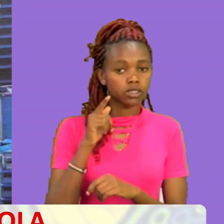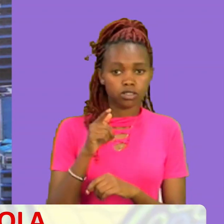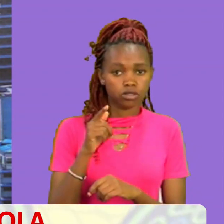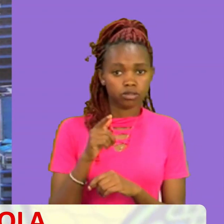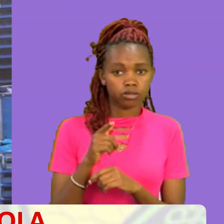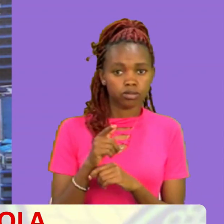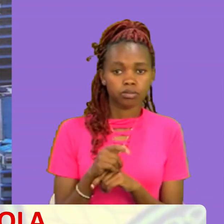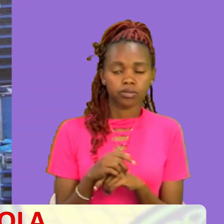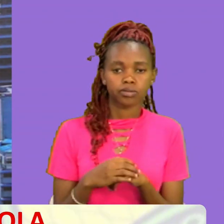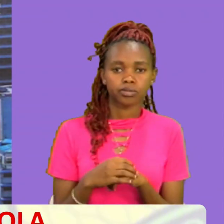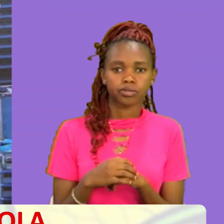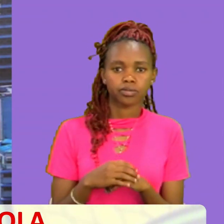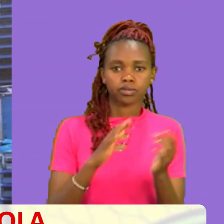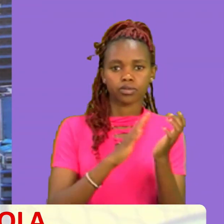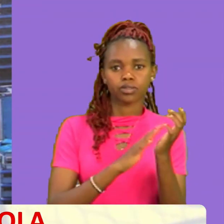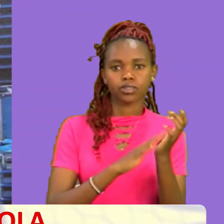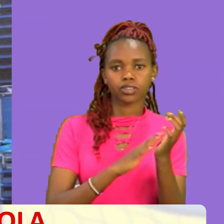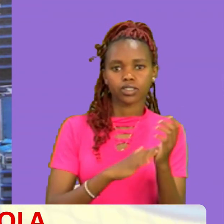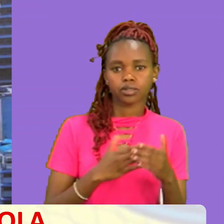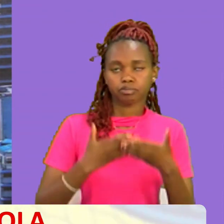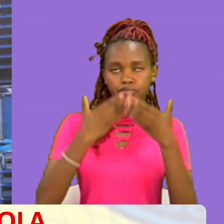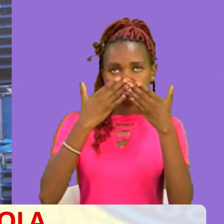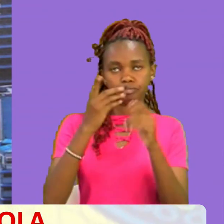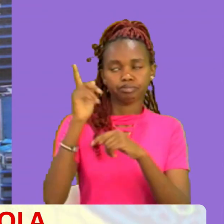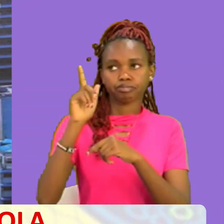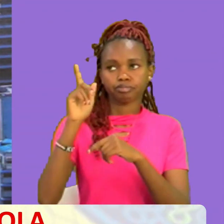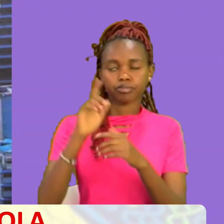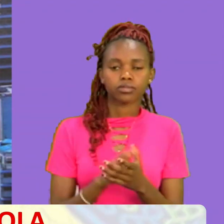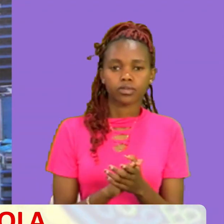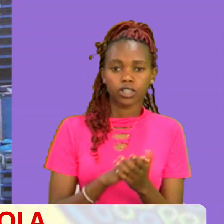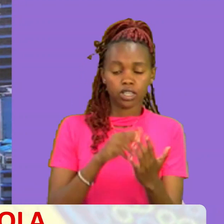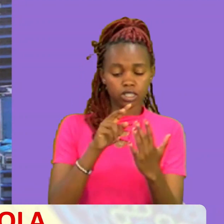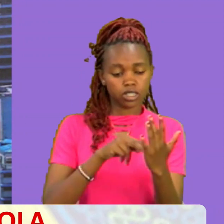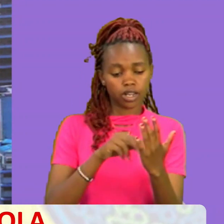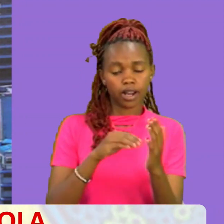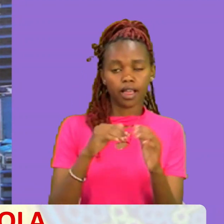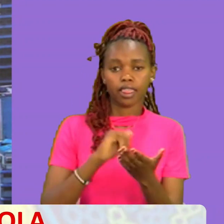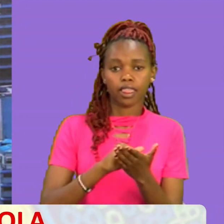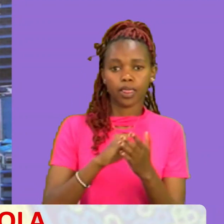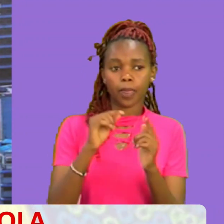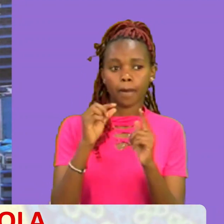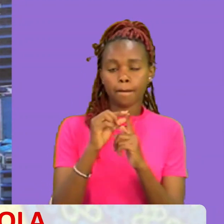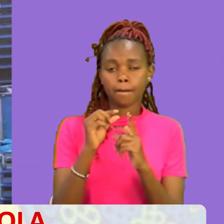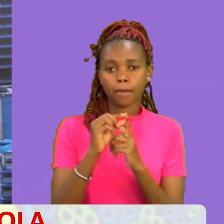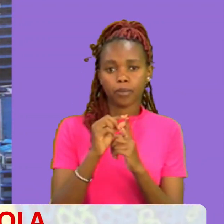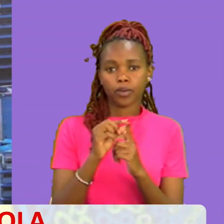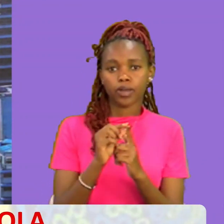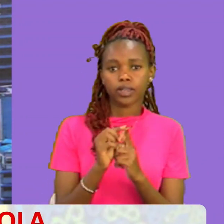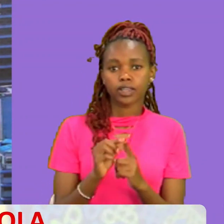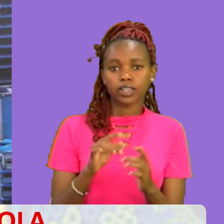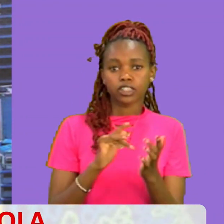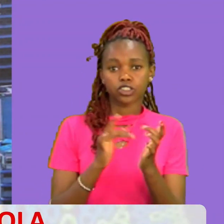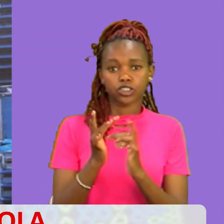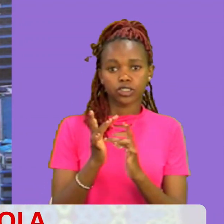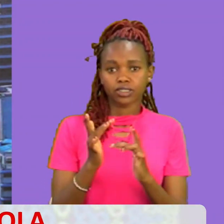Kwamba sifazimrudie So kisuma ya mandiko vizuno Jesus answered Very thoroughly I tell you